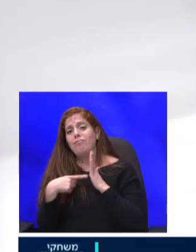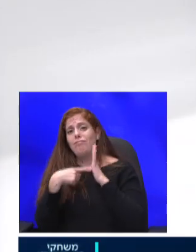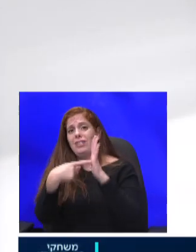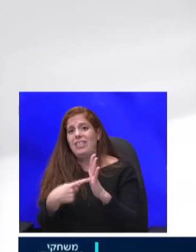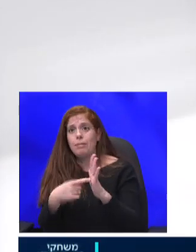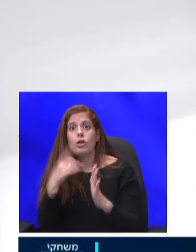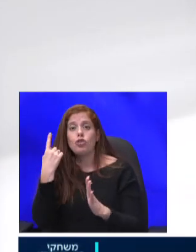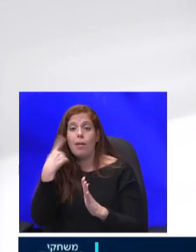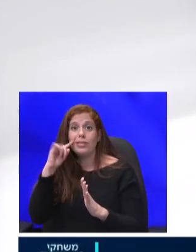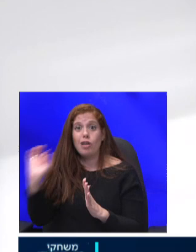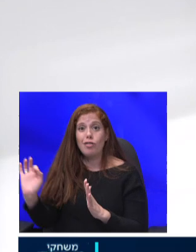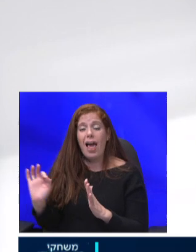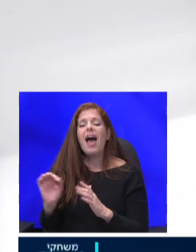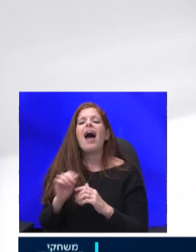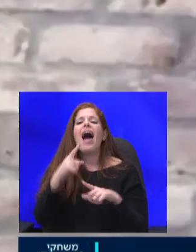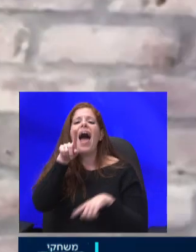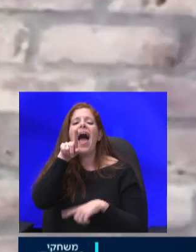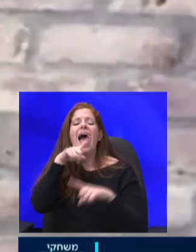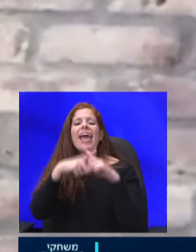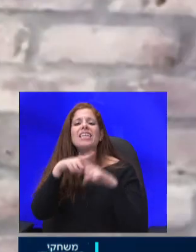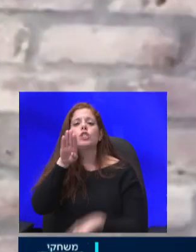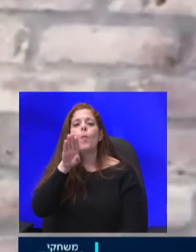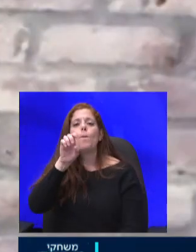אקס, שמבטיח לתת פייט לפלייסטיישן.